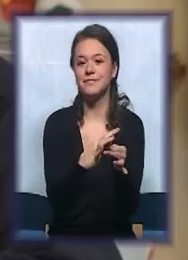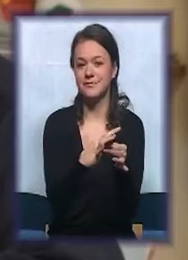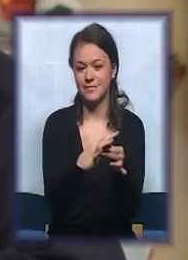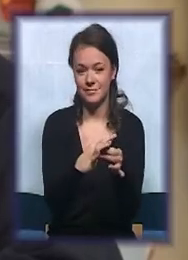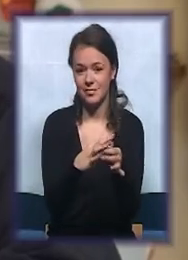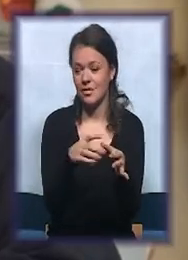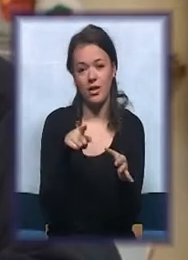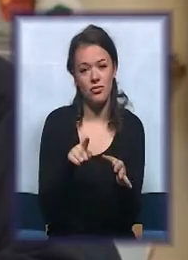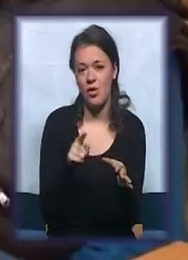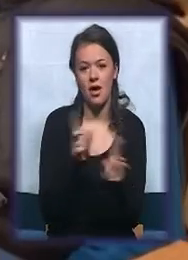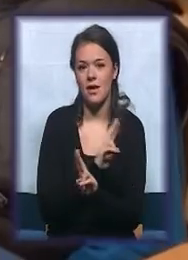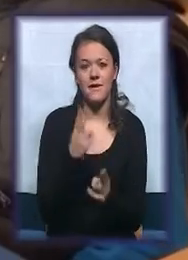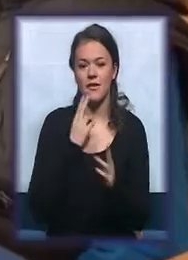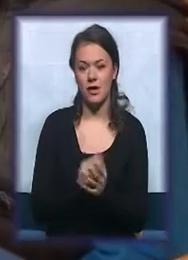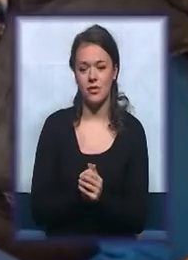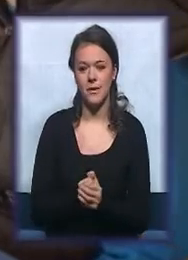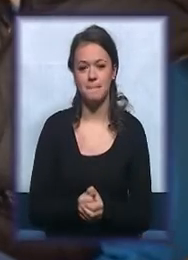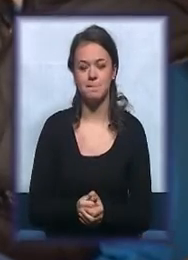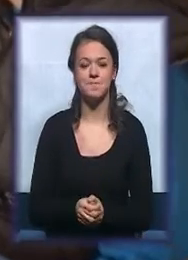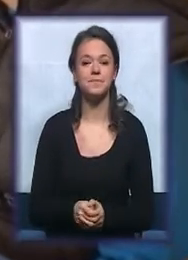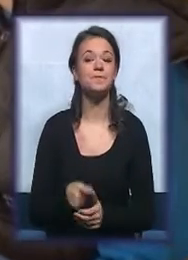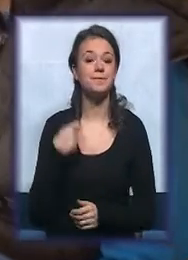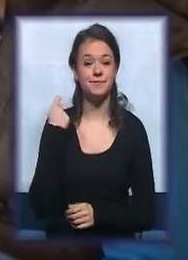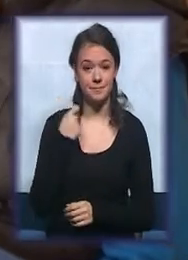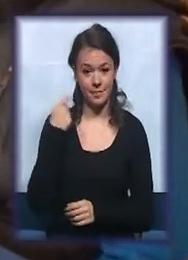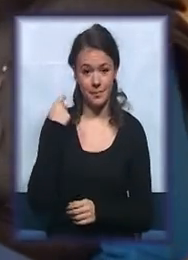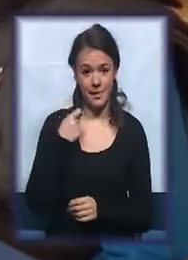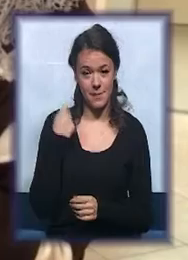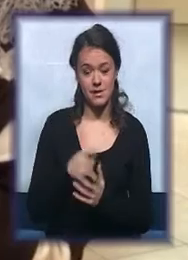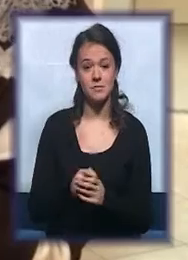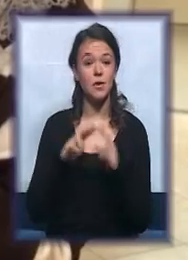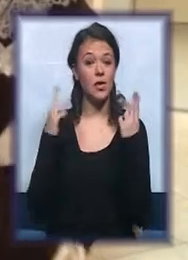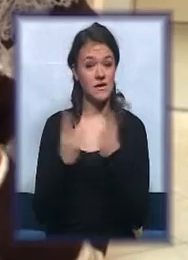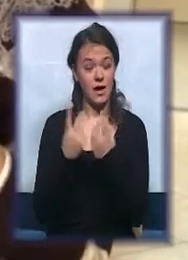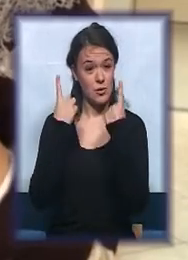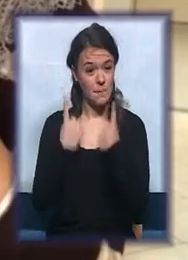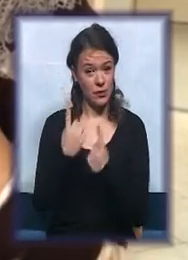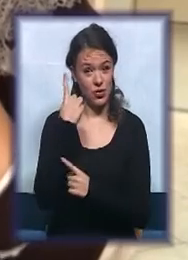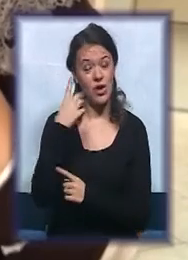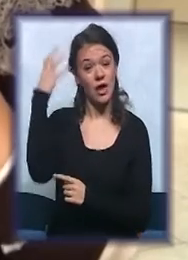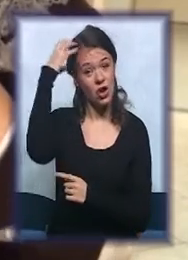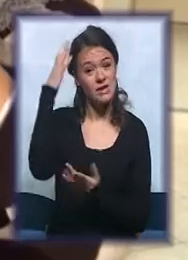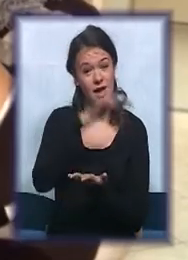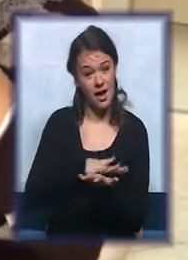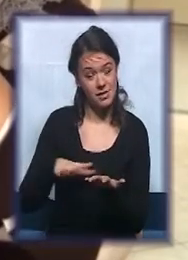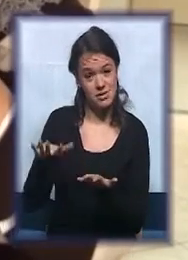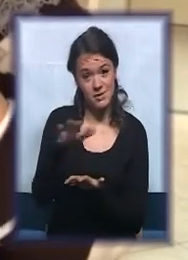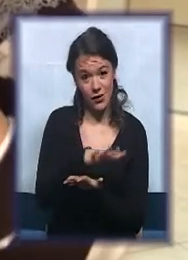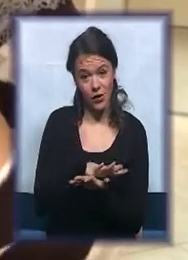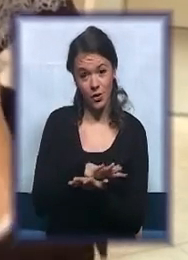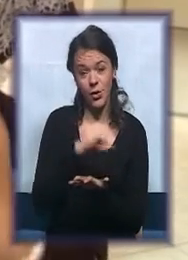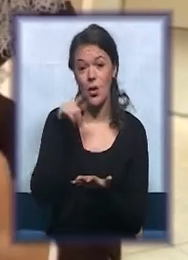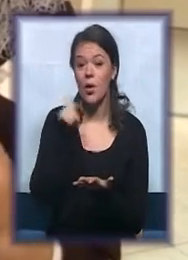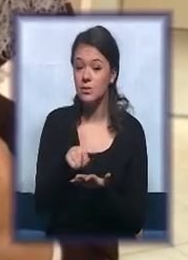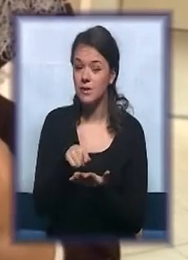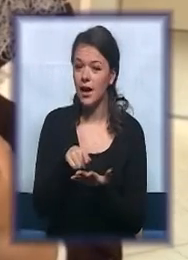Da je to neverovatno. U svijetu postoji jedno carstvo. I u njemu